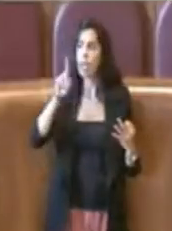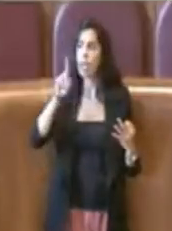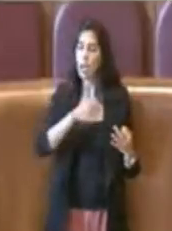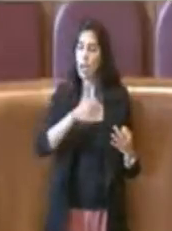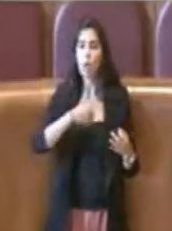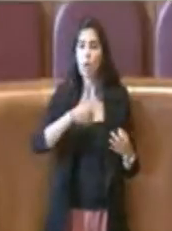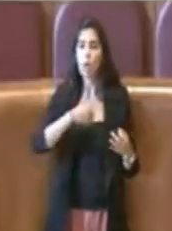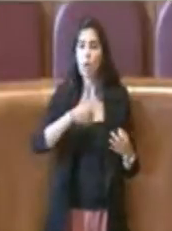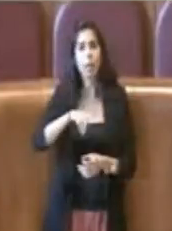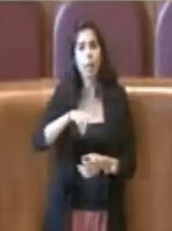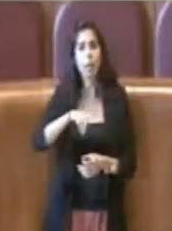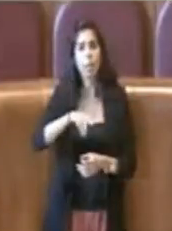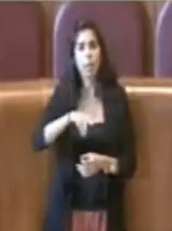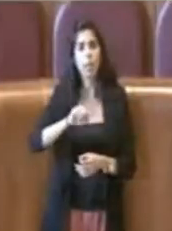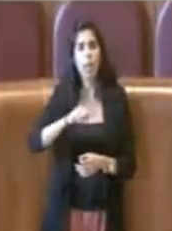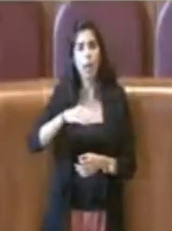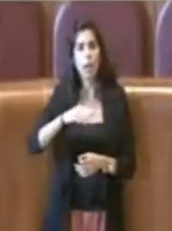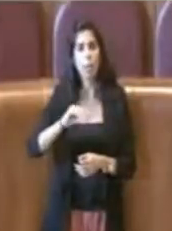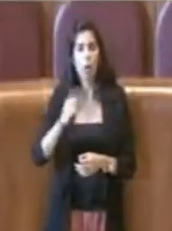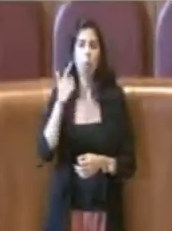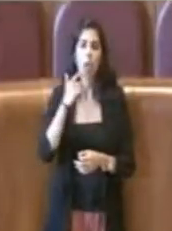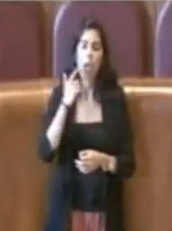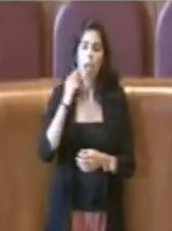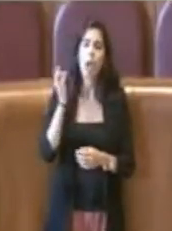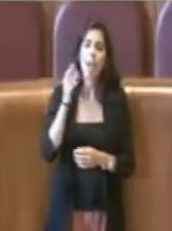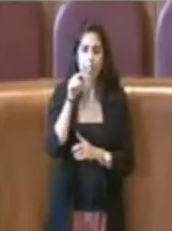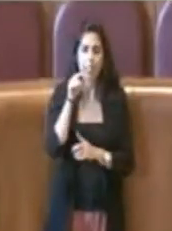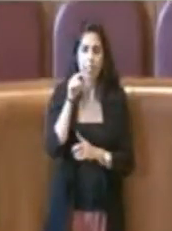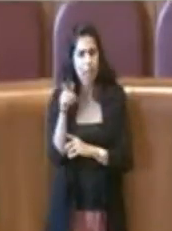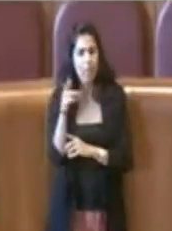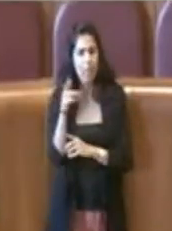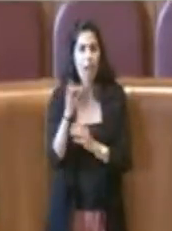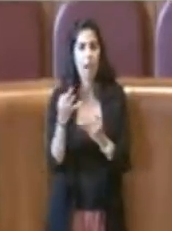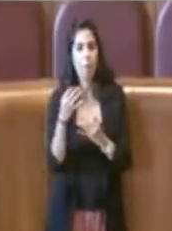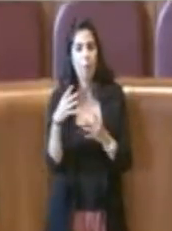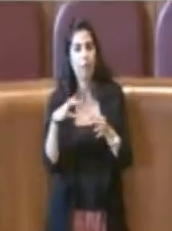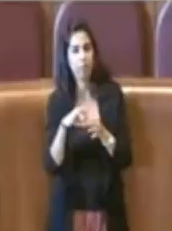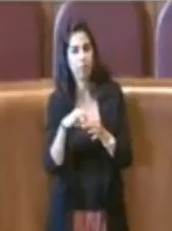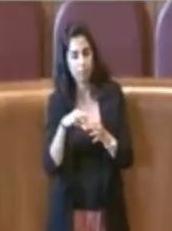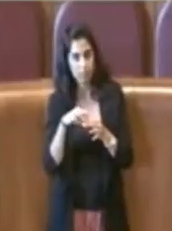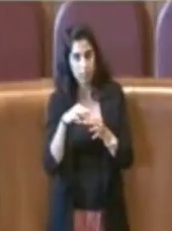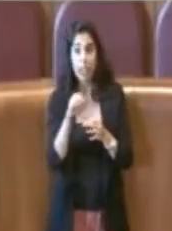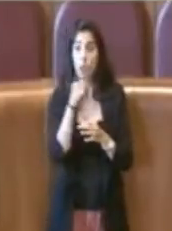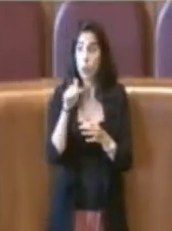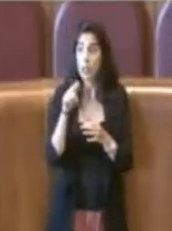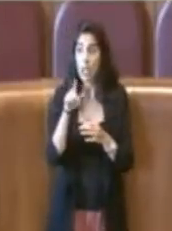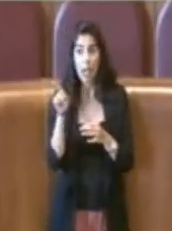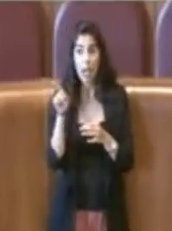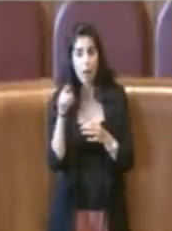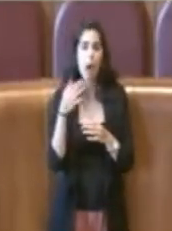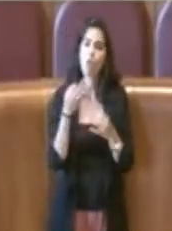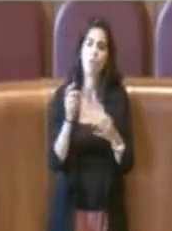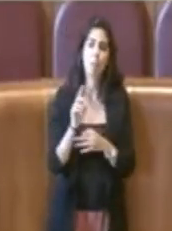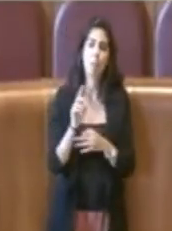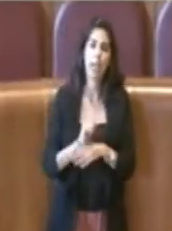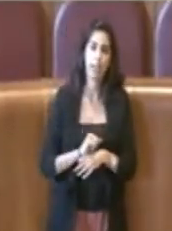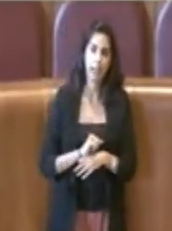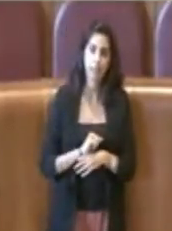per peccato che in alcuni casi va bene, in altri non va bene. Mi riferisco